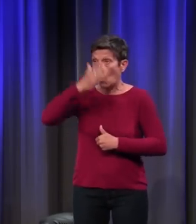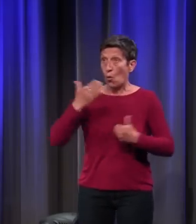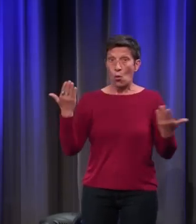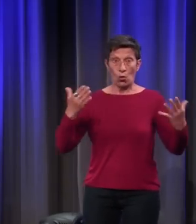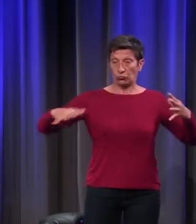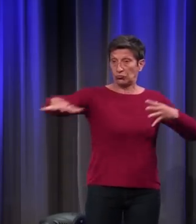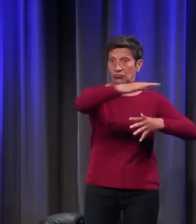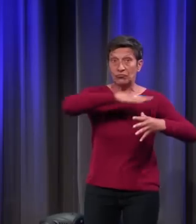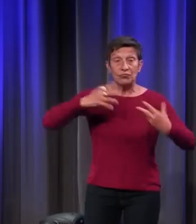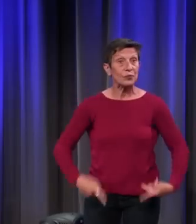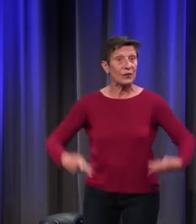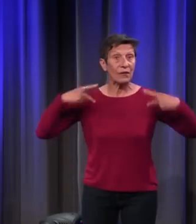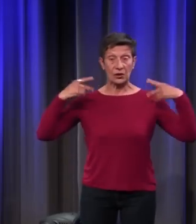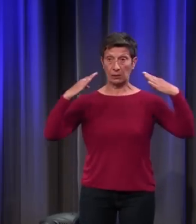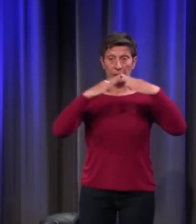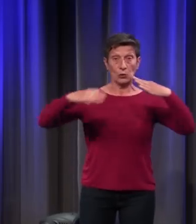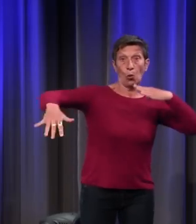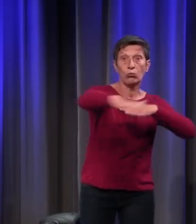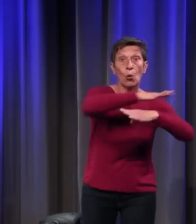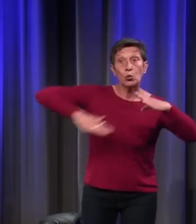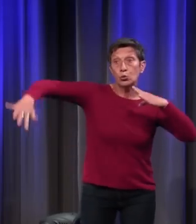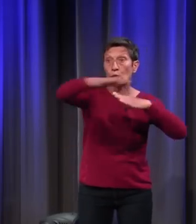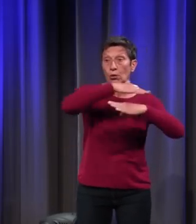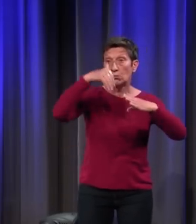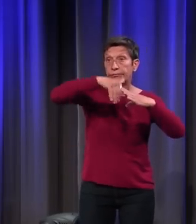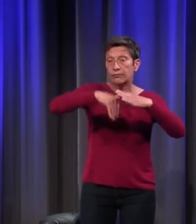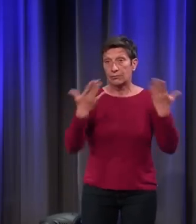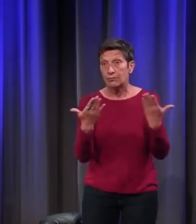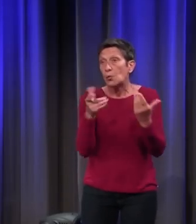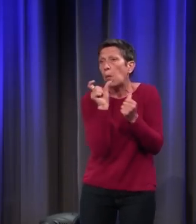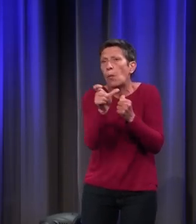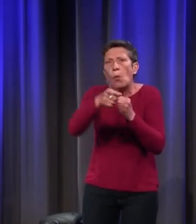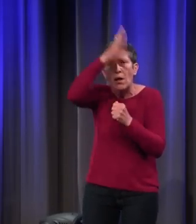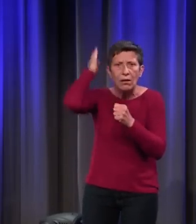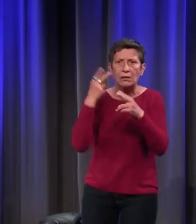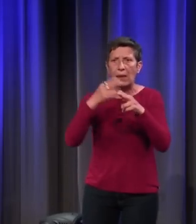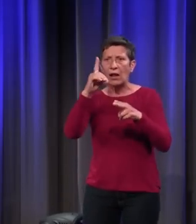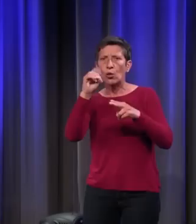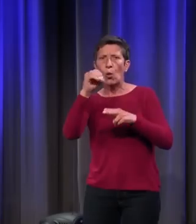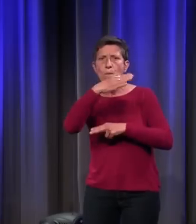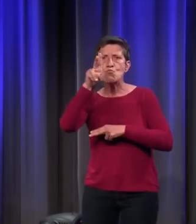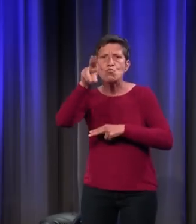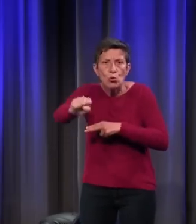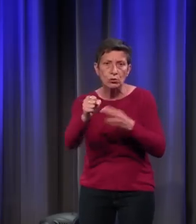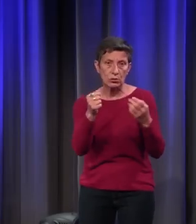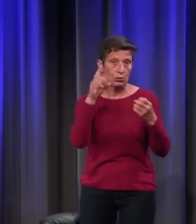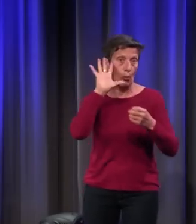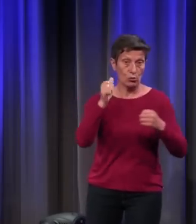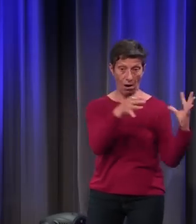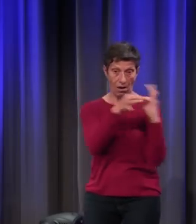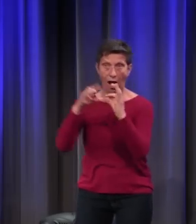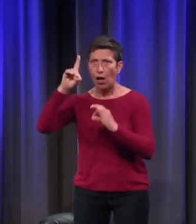domus, la maison, ou autour de la domus. C'est assez logique. Ce sont les animaux domestiques.